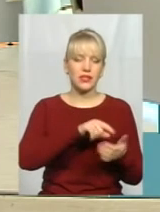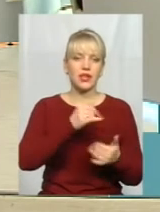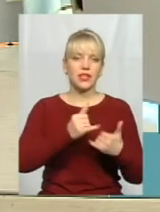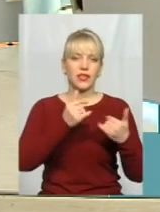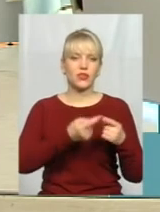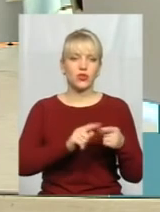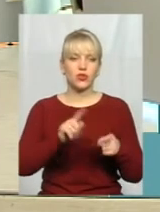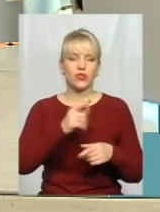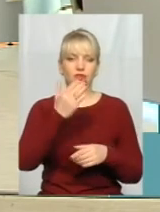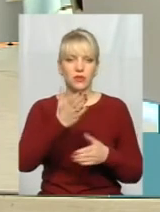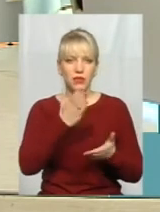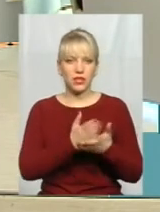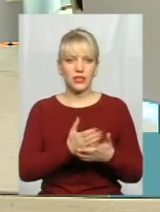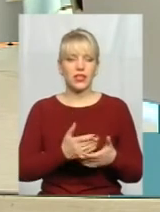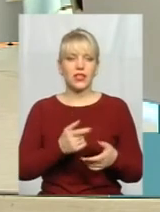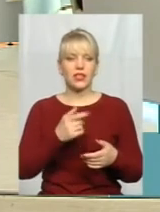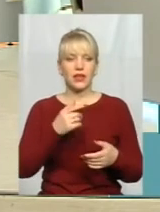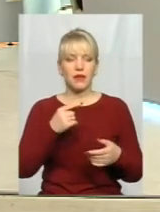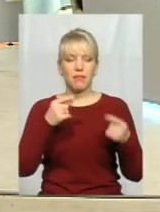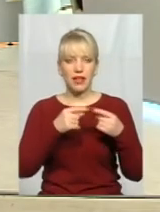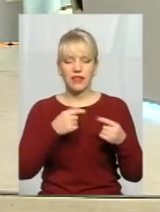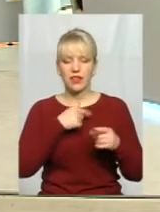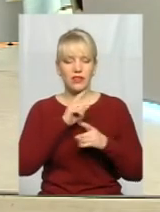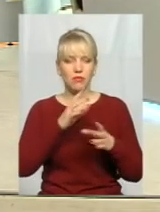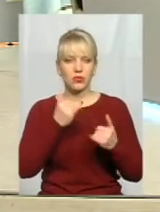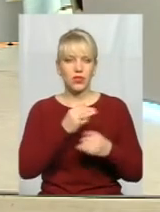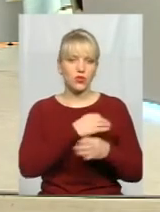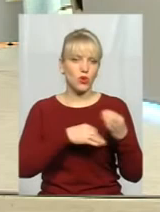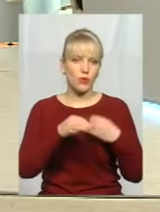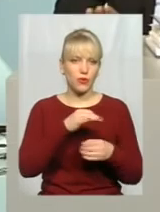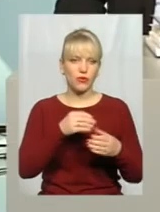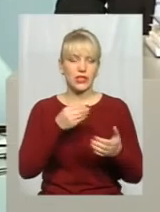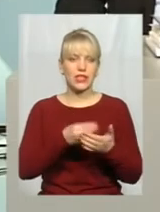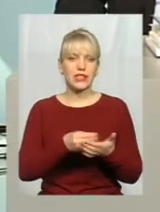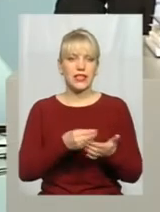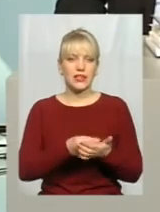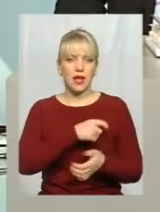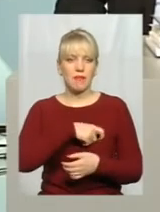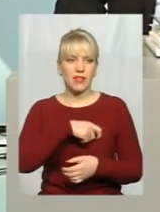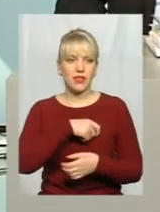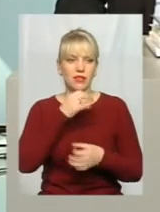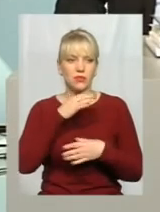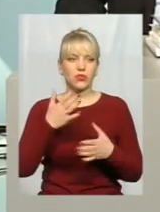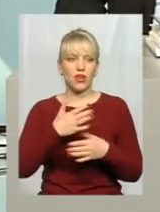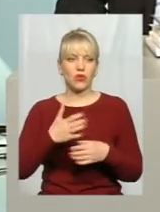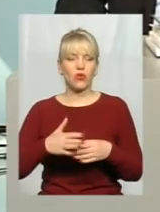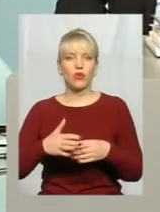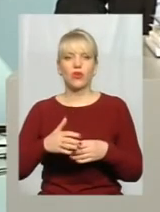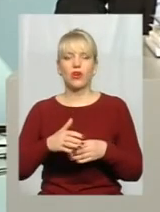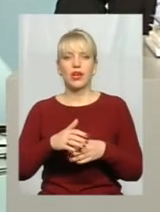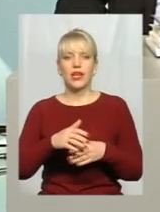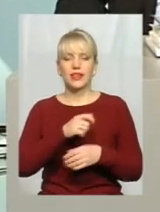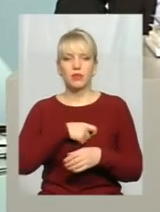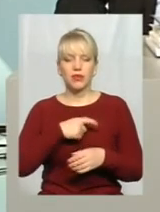ви мали там певну... Я не буду зараз обговорювати ціну мандата там будь-якого депутата, ми всі націнні, хоча ми всі